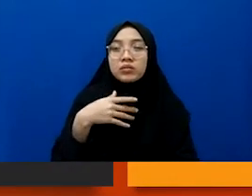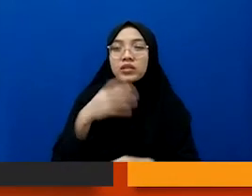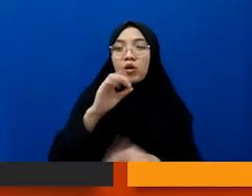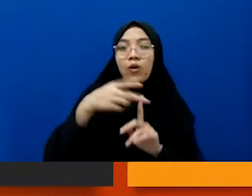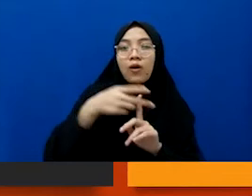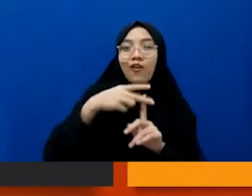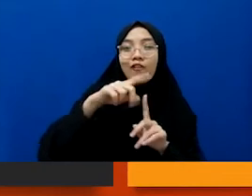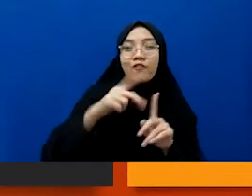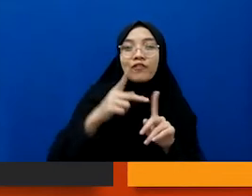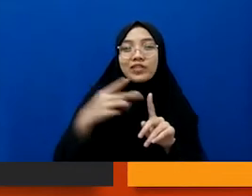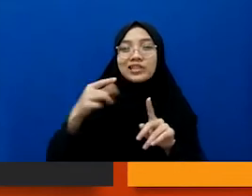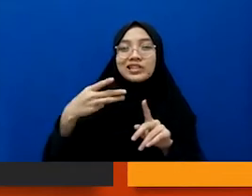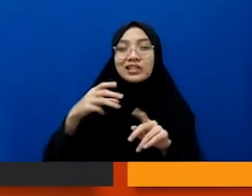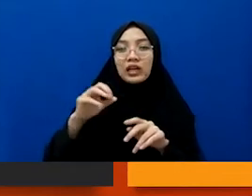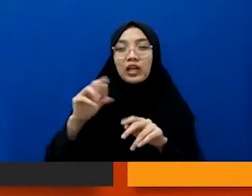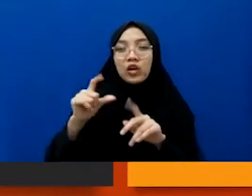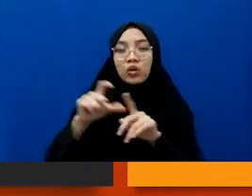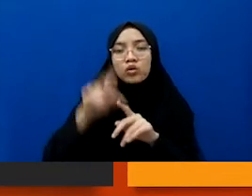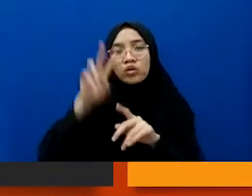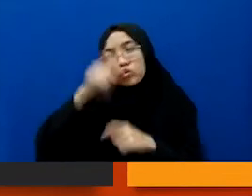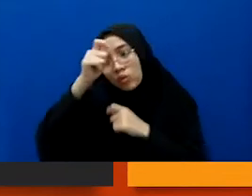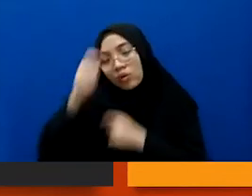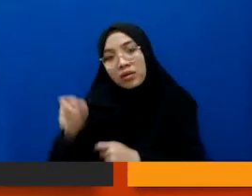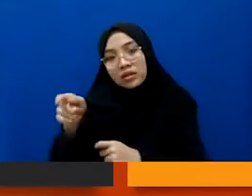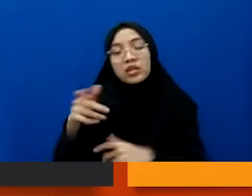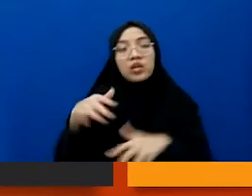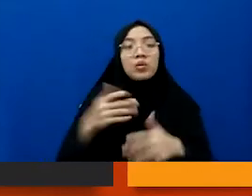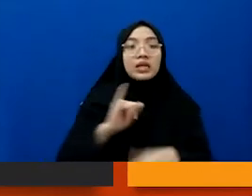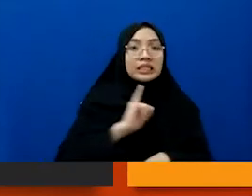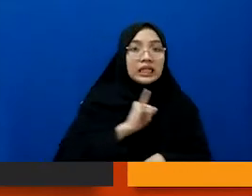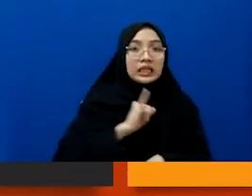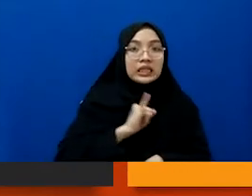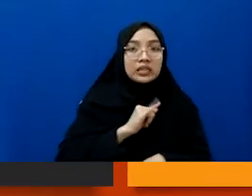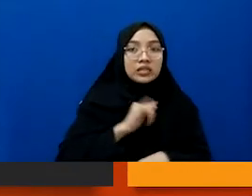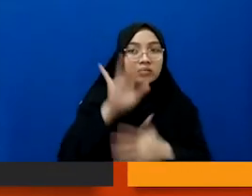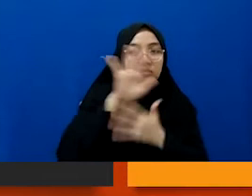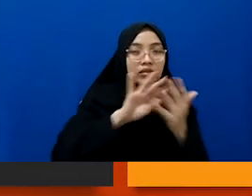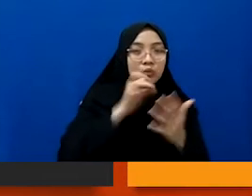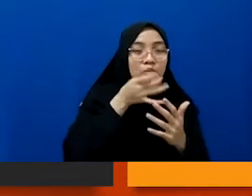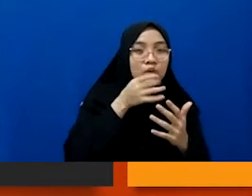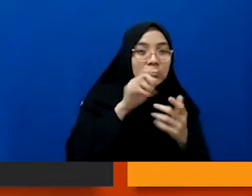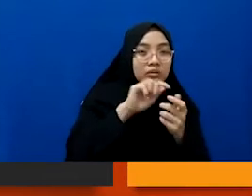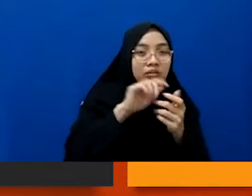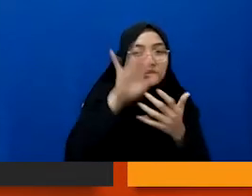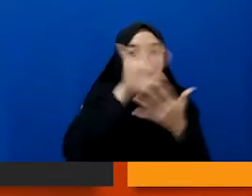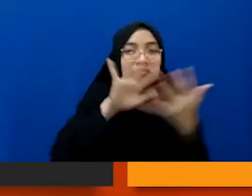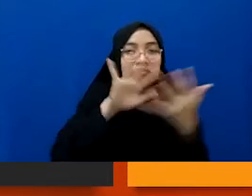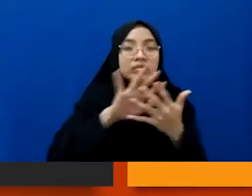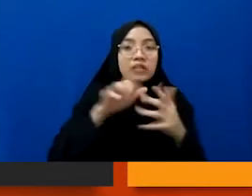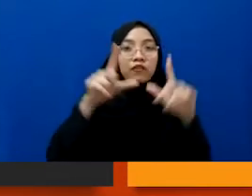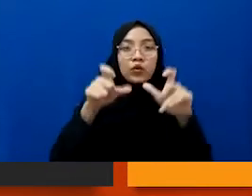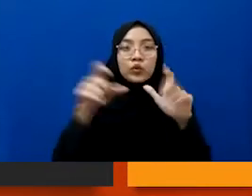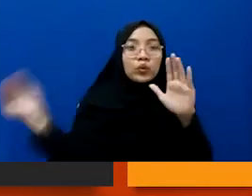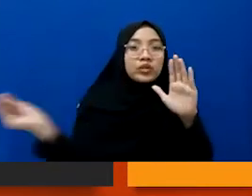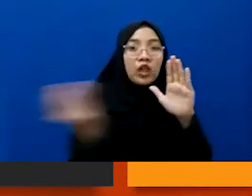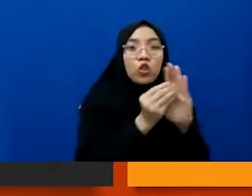harus mengharga itu atau pengen identitasnya disamarkan gitu kan fotonya tidak dimuat